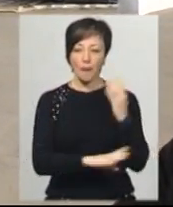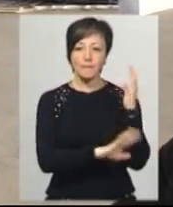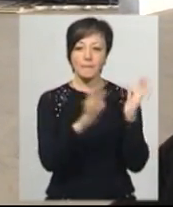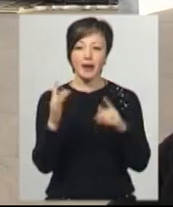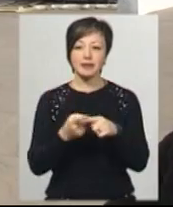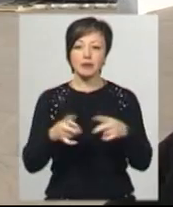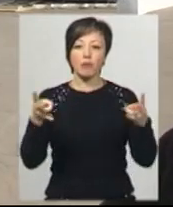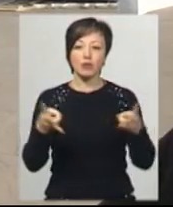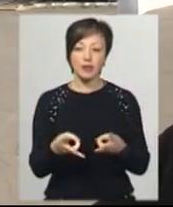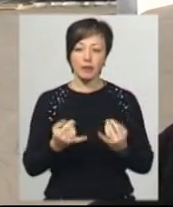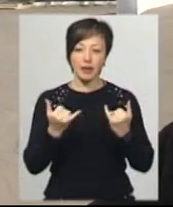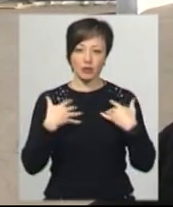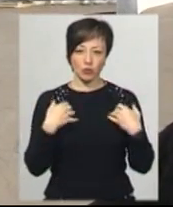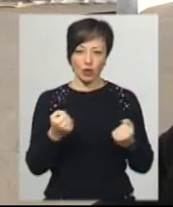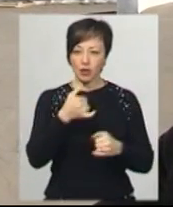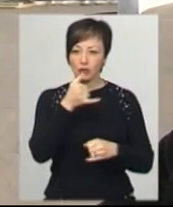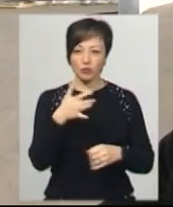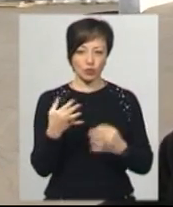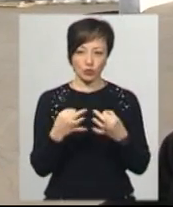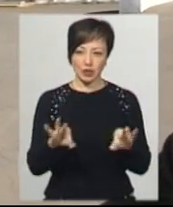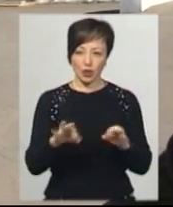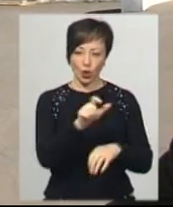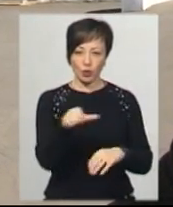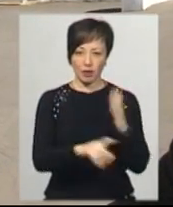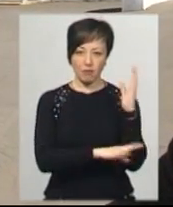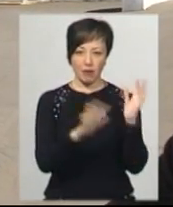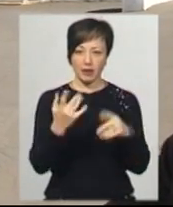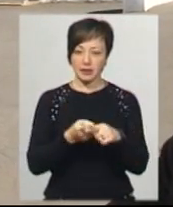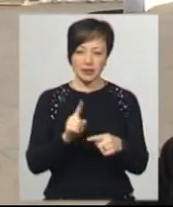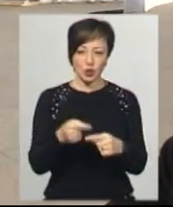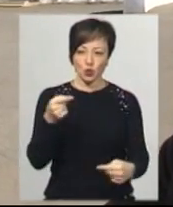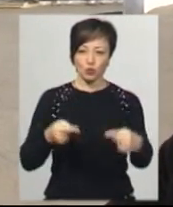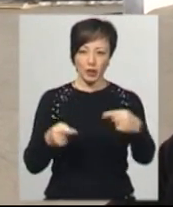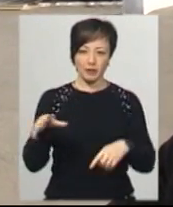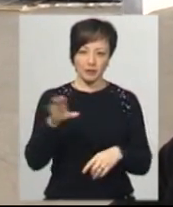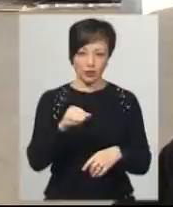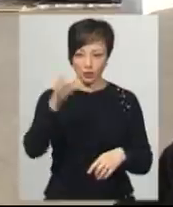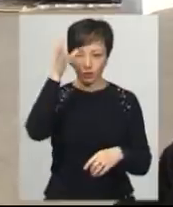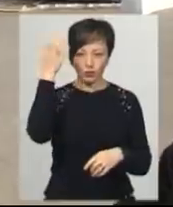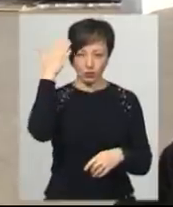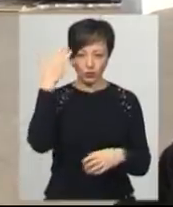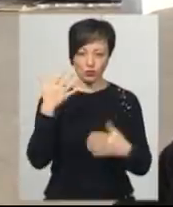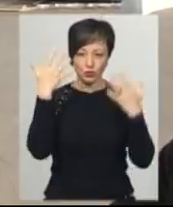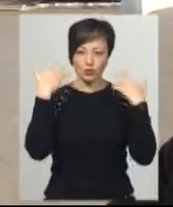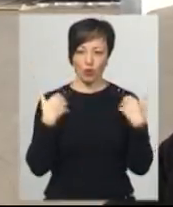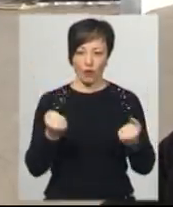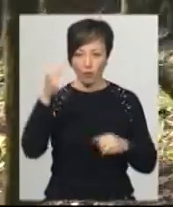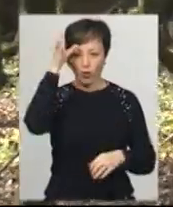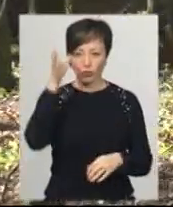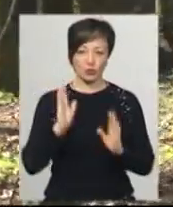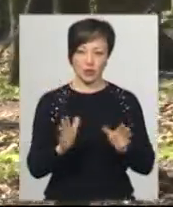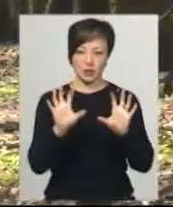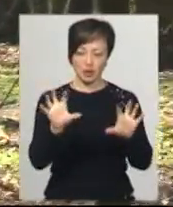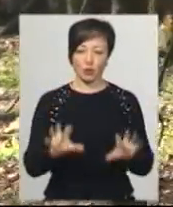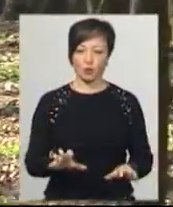потреба для здоров'я. Це не можна людей не пускати в парк, це суперечить будь-якому здоровому глузду, не тільки закону.